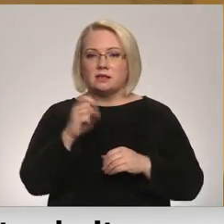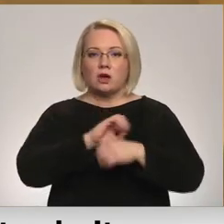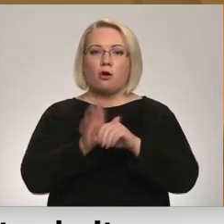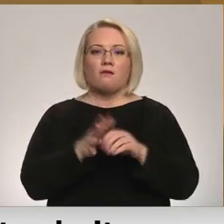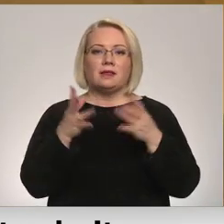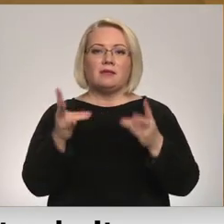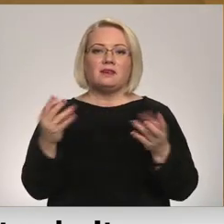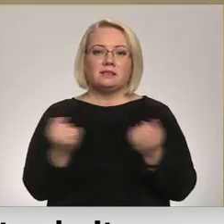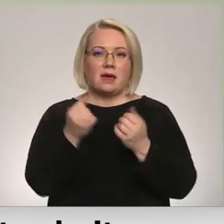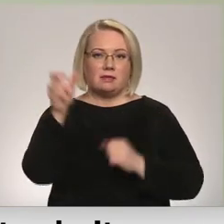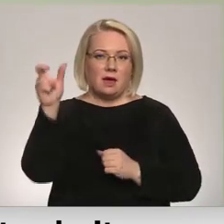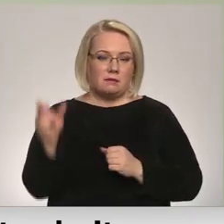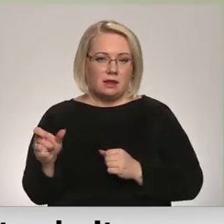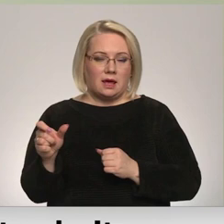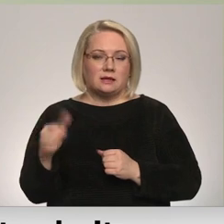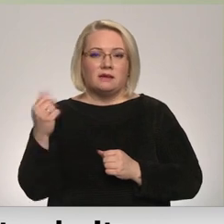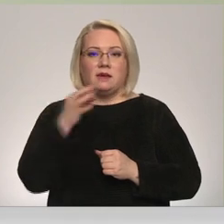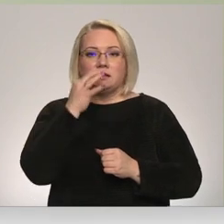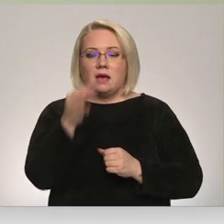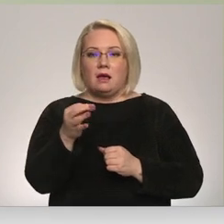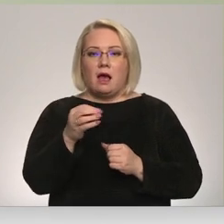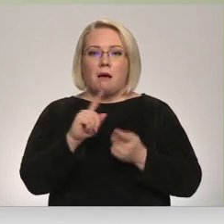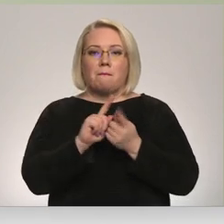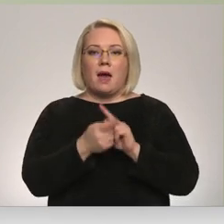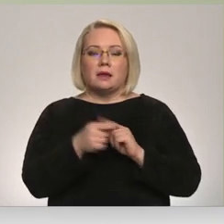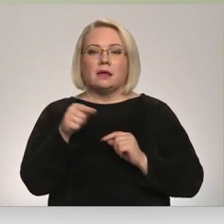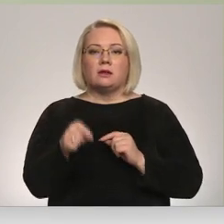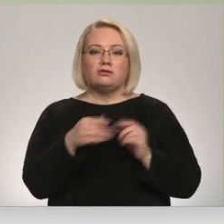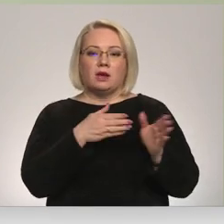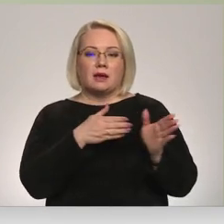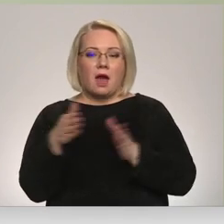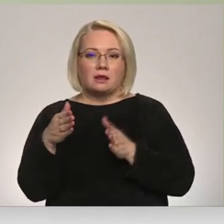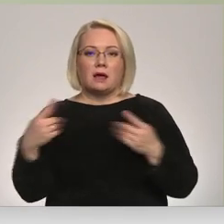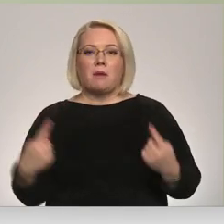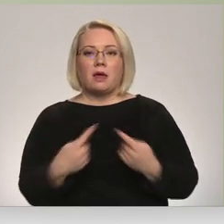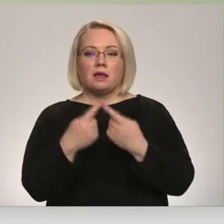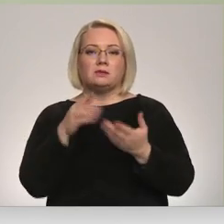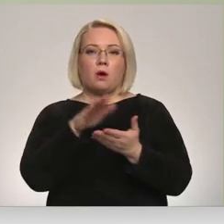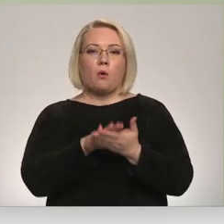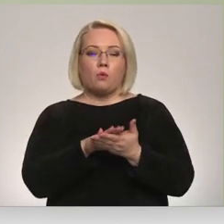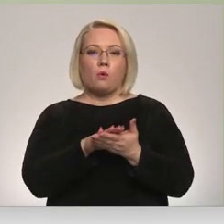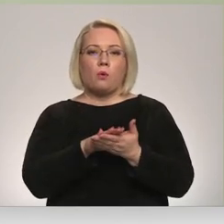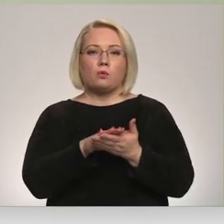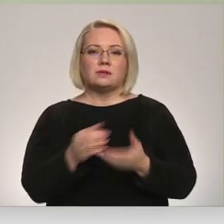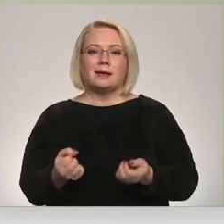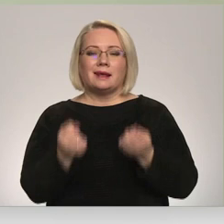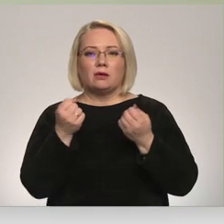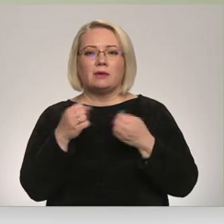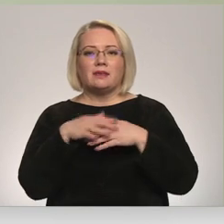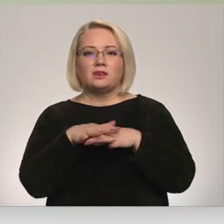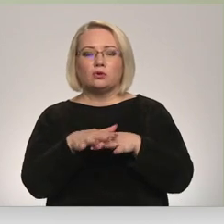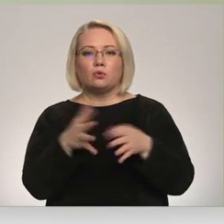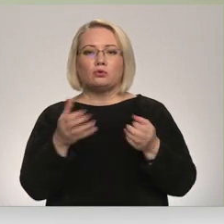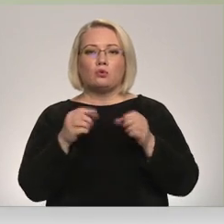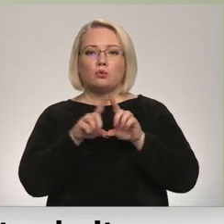darbinieks. Mainīt šī kārtība, attiecībā uz kritiskajā infrastruktūras uzņēmēm,